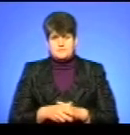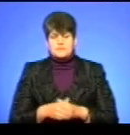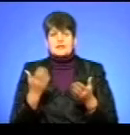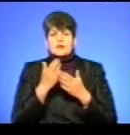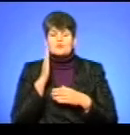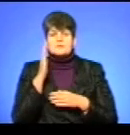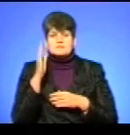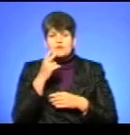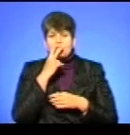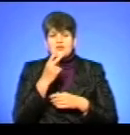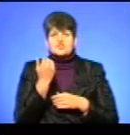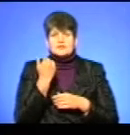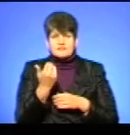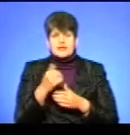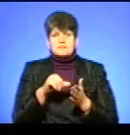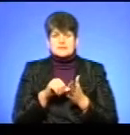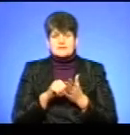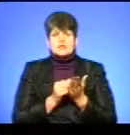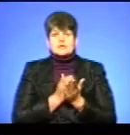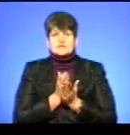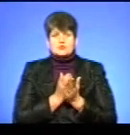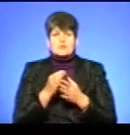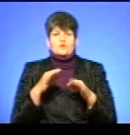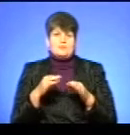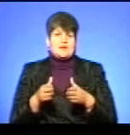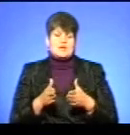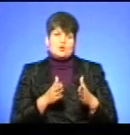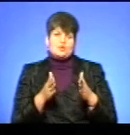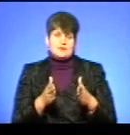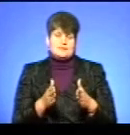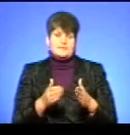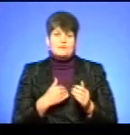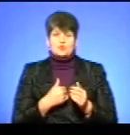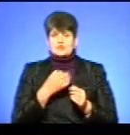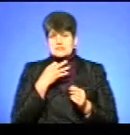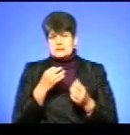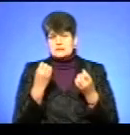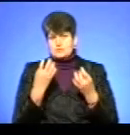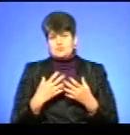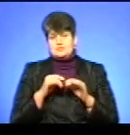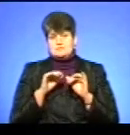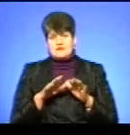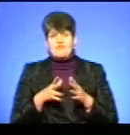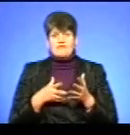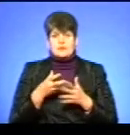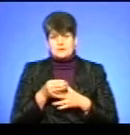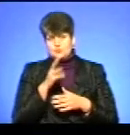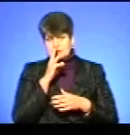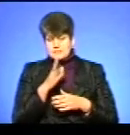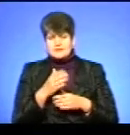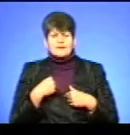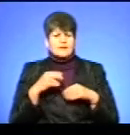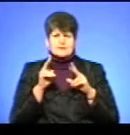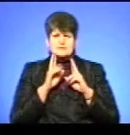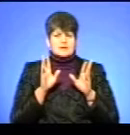Яку перспективу бачите ви, як представник служби автомобільних доріг? Дивіться, я вам хочу сказати одну просту річ. Виплату зарплати, я не